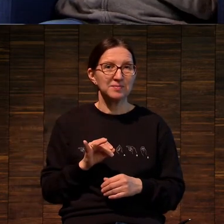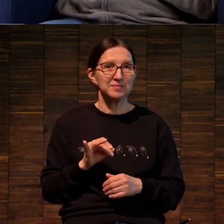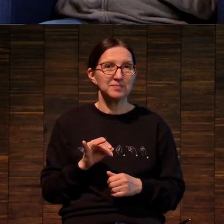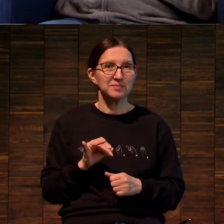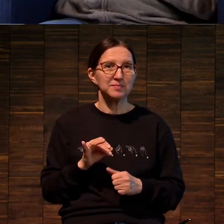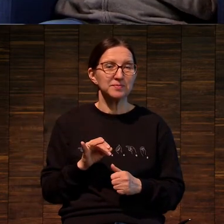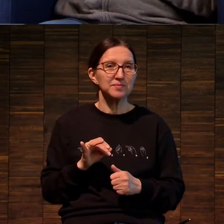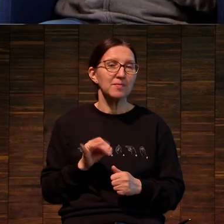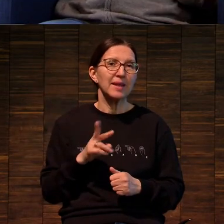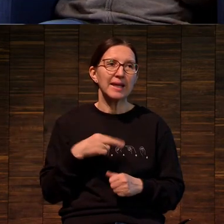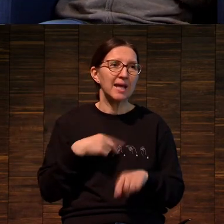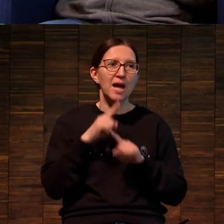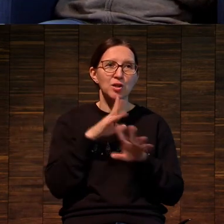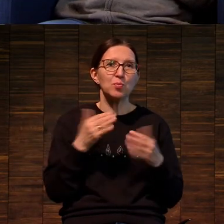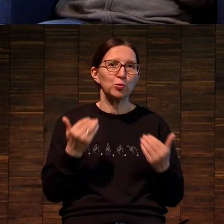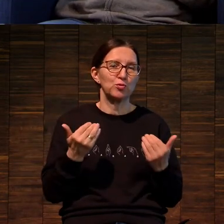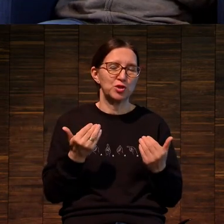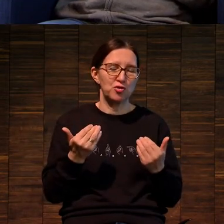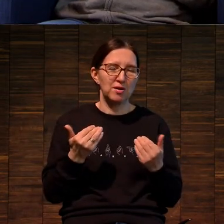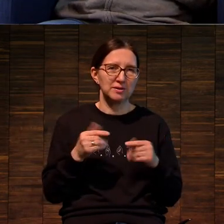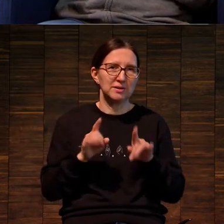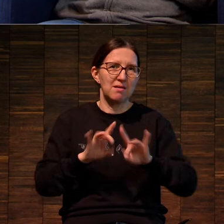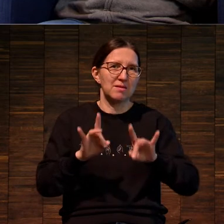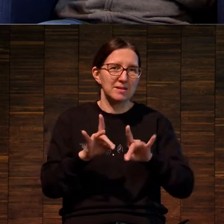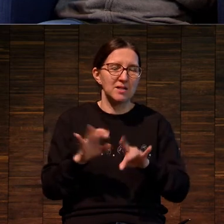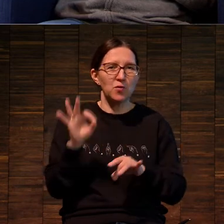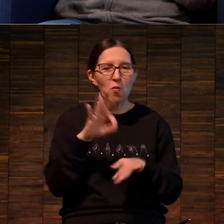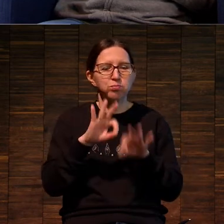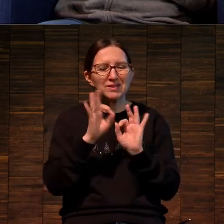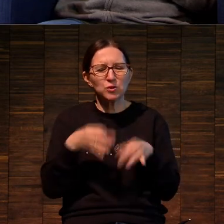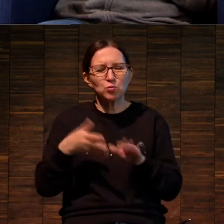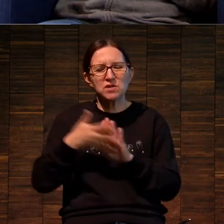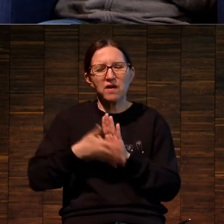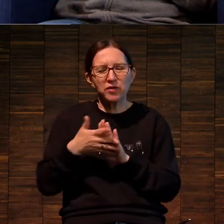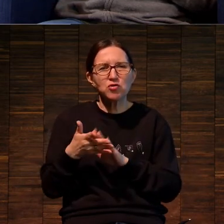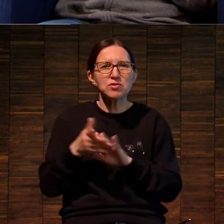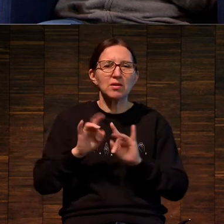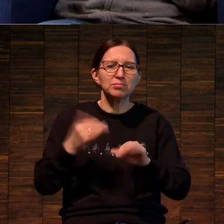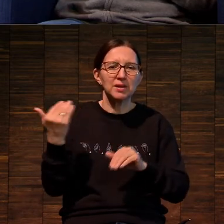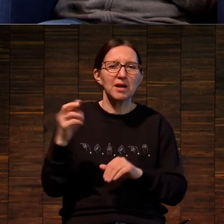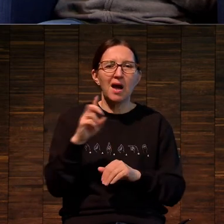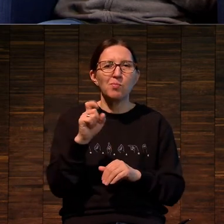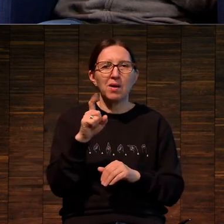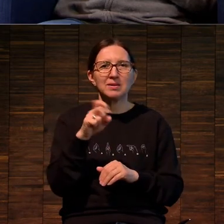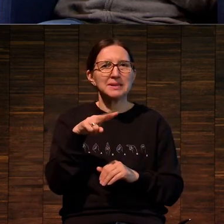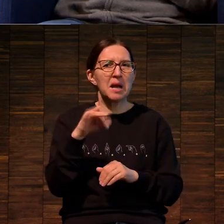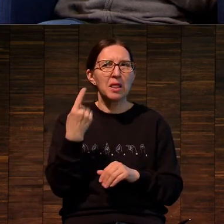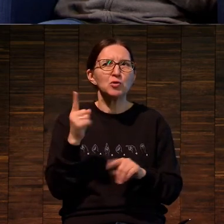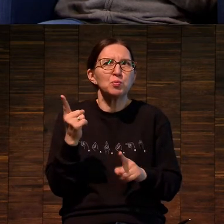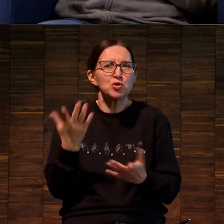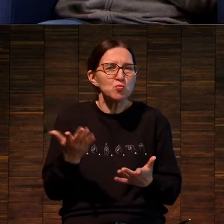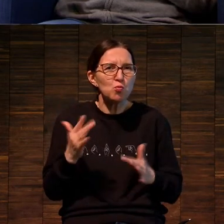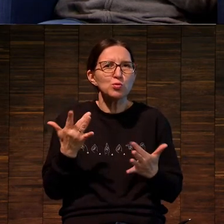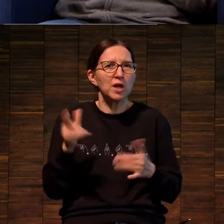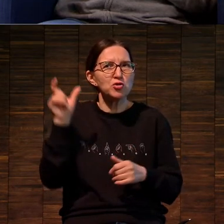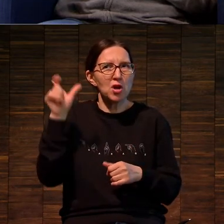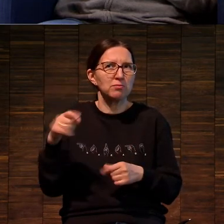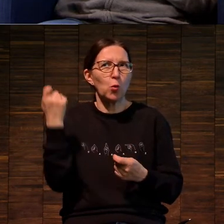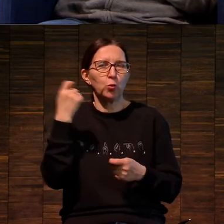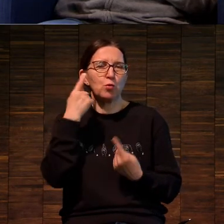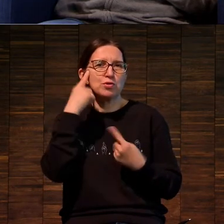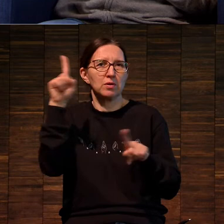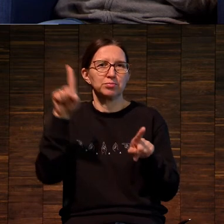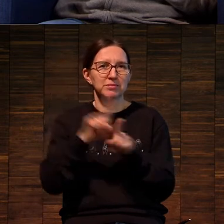И я не буду сейчас опять-таки касаться искусствоведческого описания работ базилица, почему и зачем эти руки были сделаны. есть